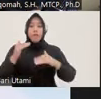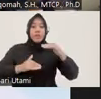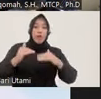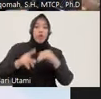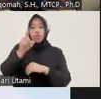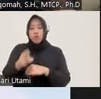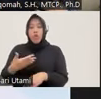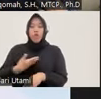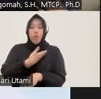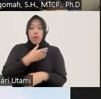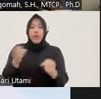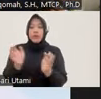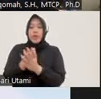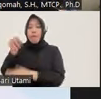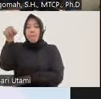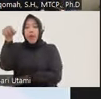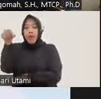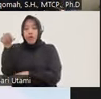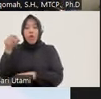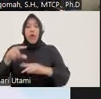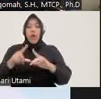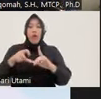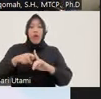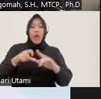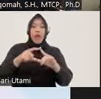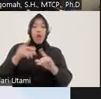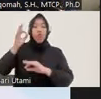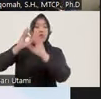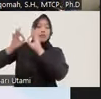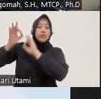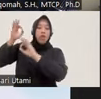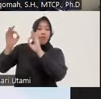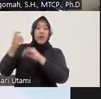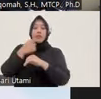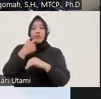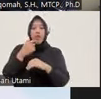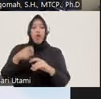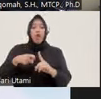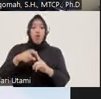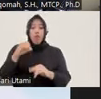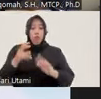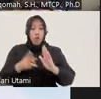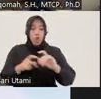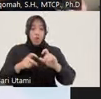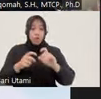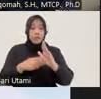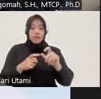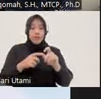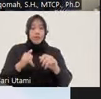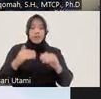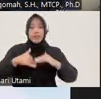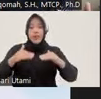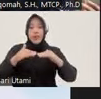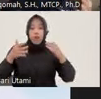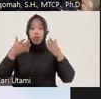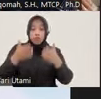kebutuhan antara masyarakat korban dan pelaku kemudian akar filsafatnya keadilan restoratif ini adalah konsepsi keadilan untuk semuanya